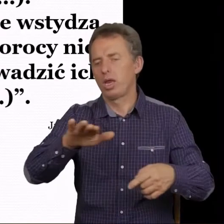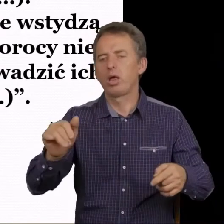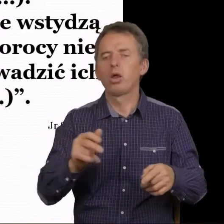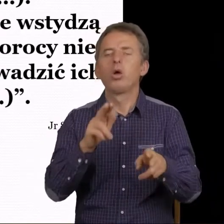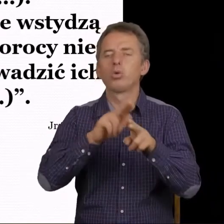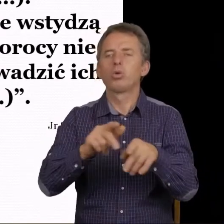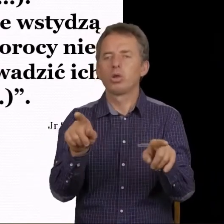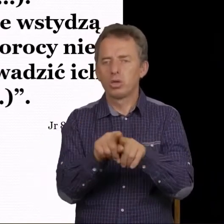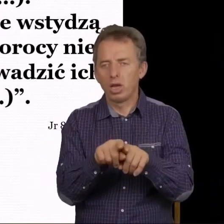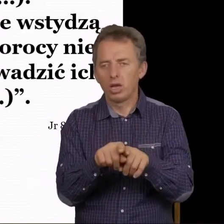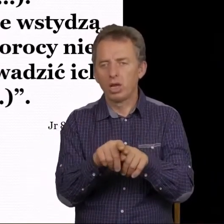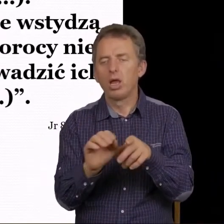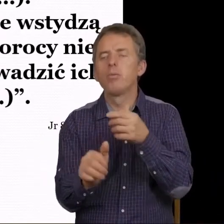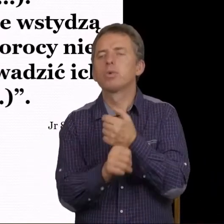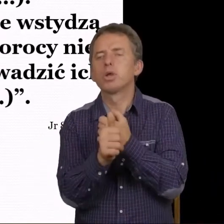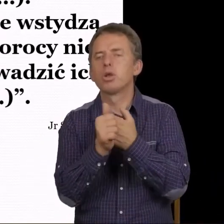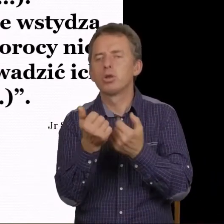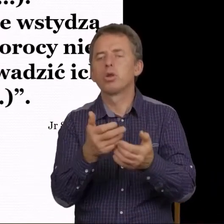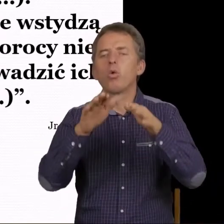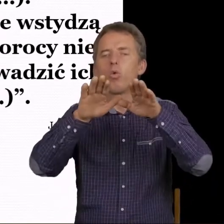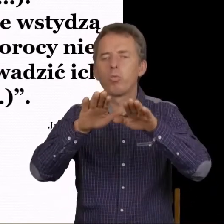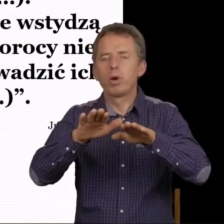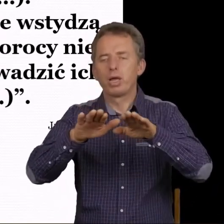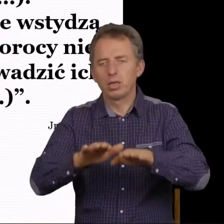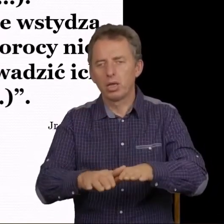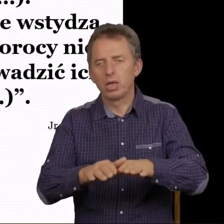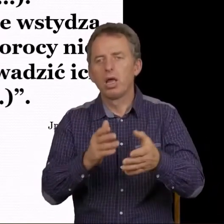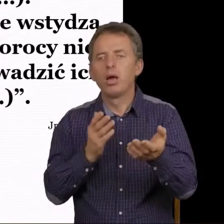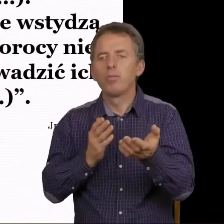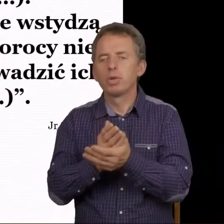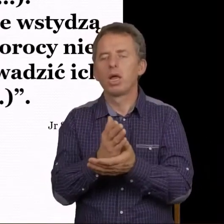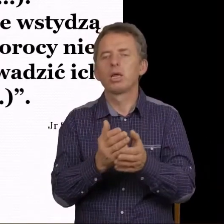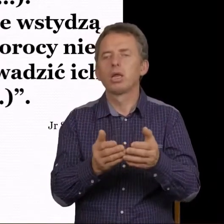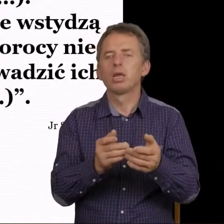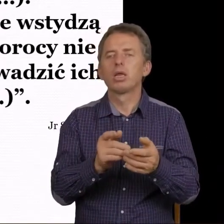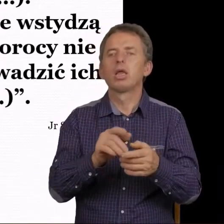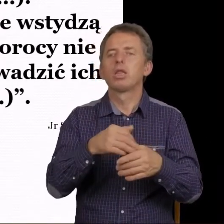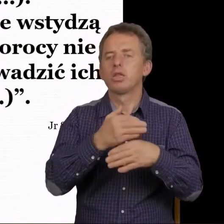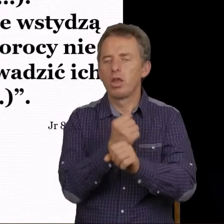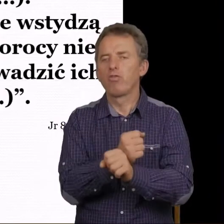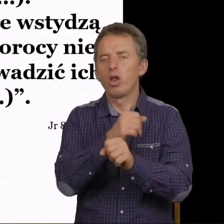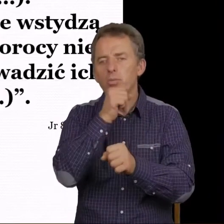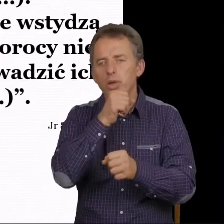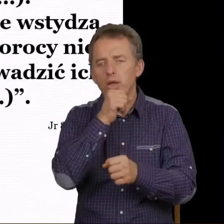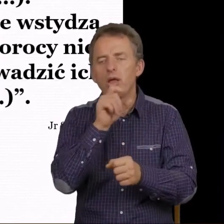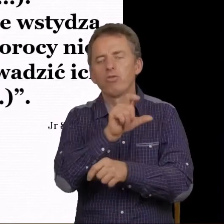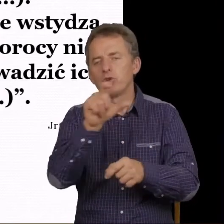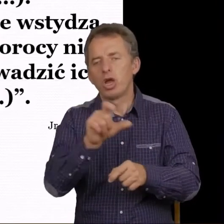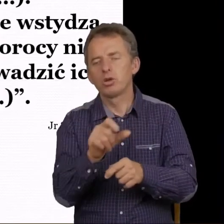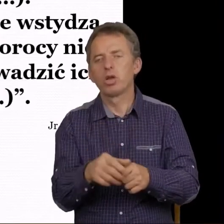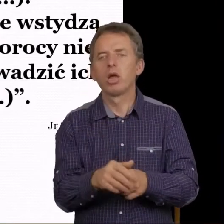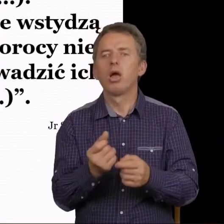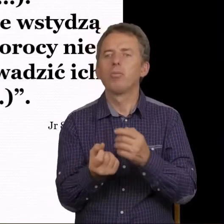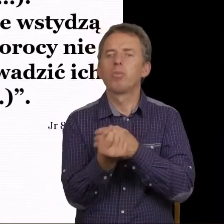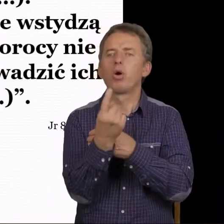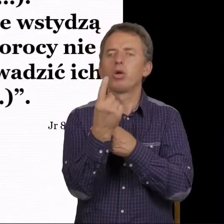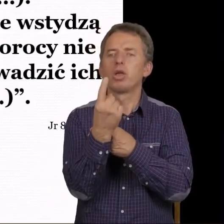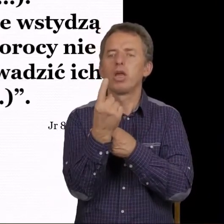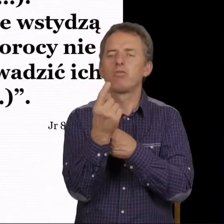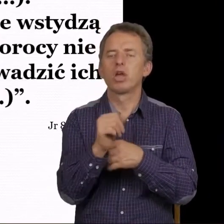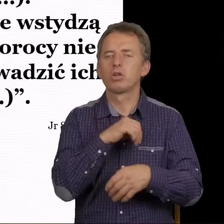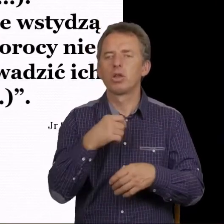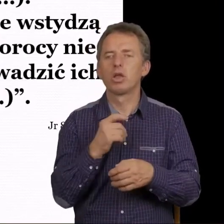którzy też chylili się ku upadkowi przed niewolą babilońską. Potem jeszcze w trakcie, kiedy pojawia się pierwszy